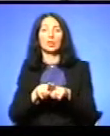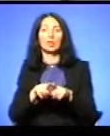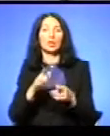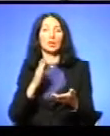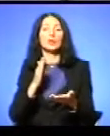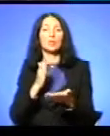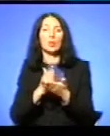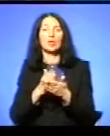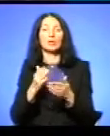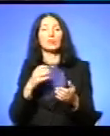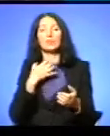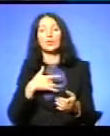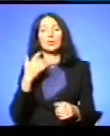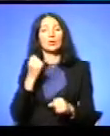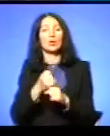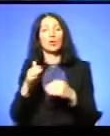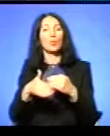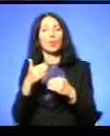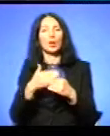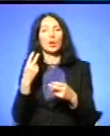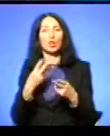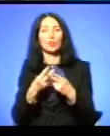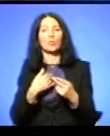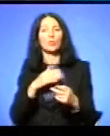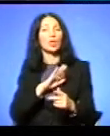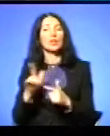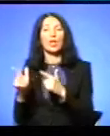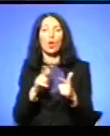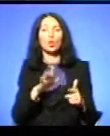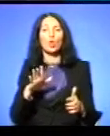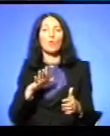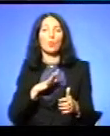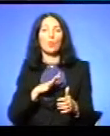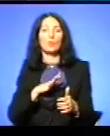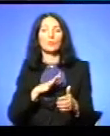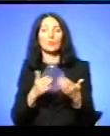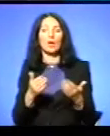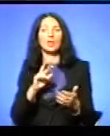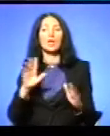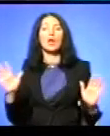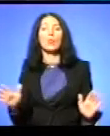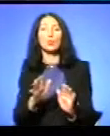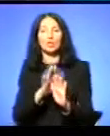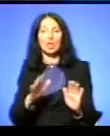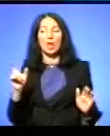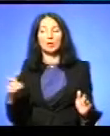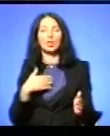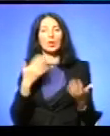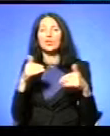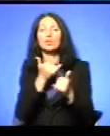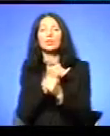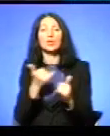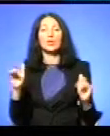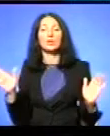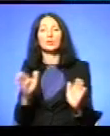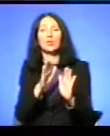тяжке покарання Ну, я не готовий, очевидно, був, але як музикант, я вже не міг співати